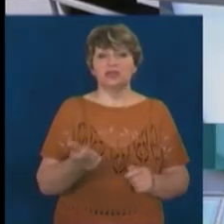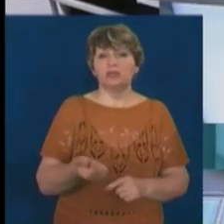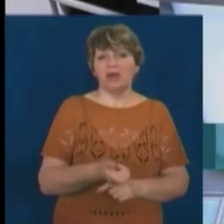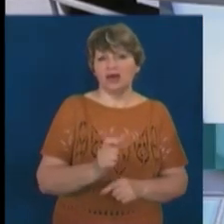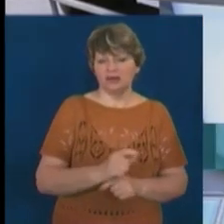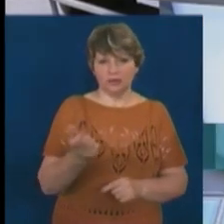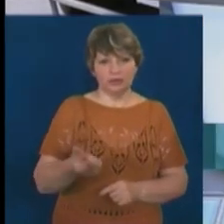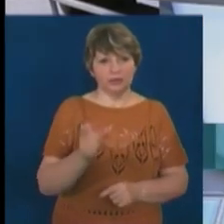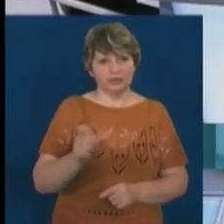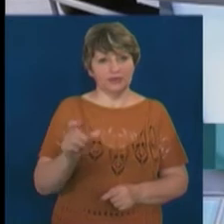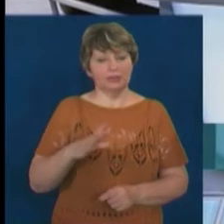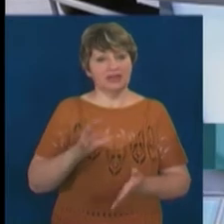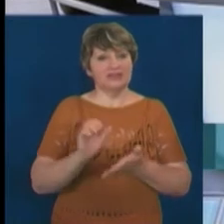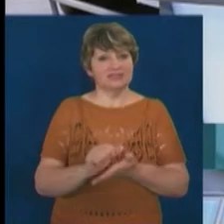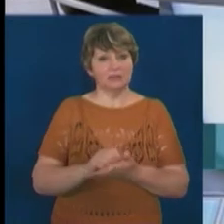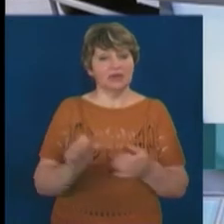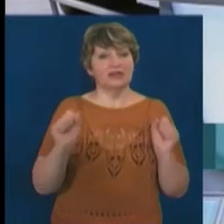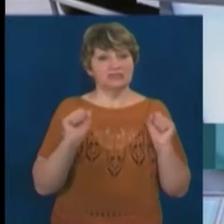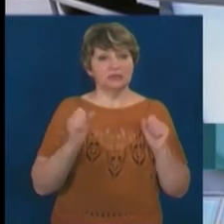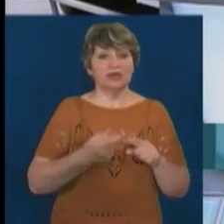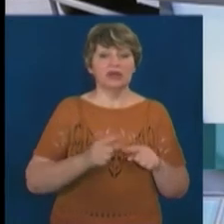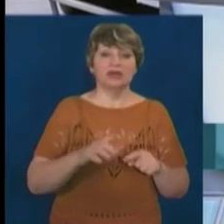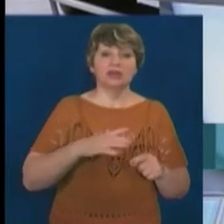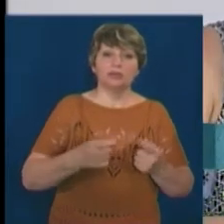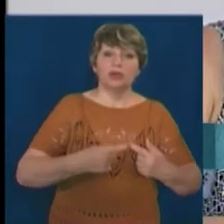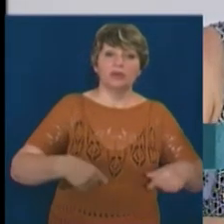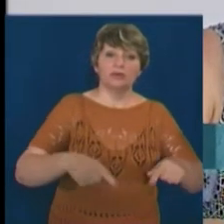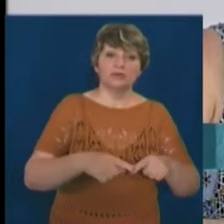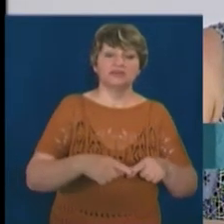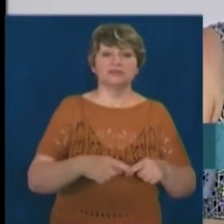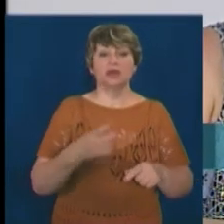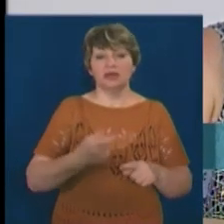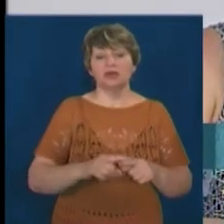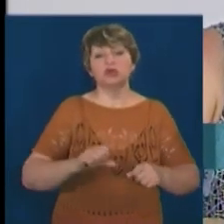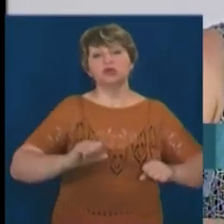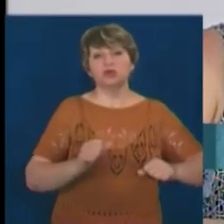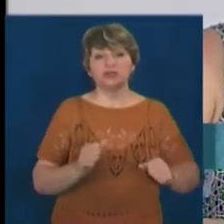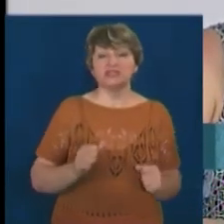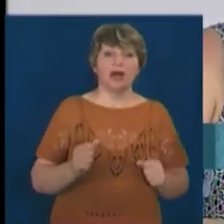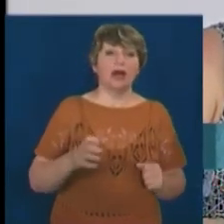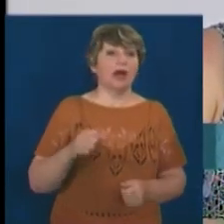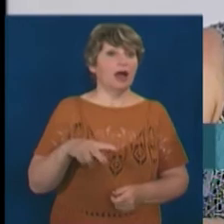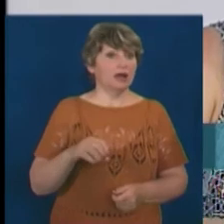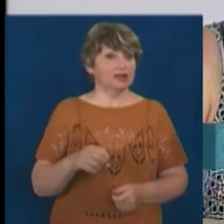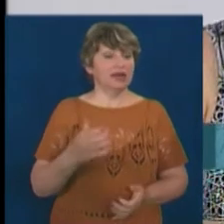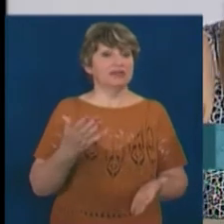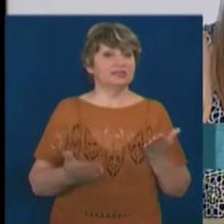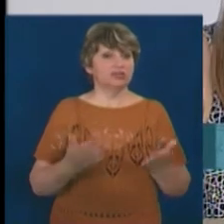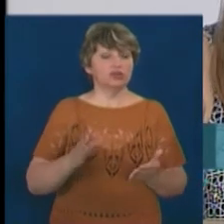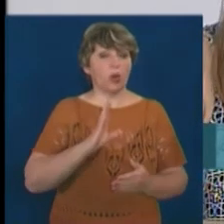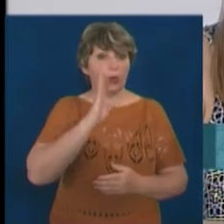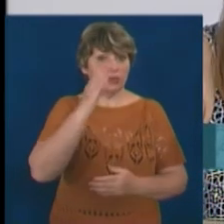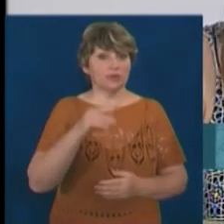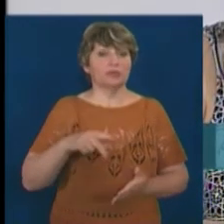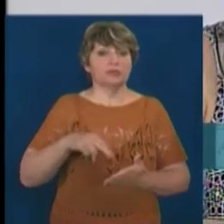спортом. Це була зона для такого відпочинку більш пасивного, з друзями, там, ввечері. Але якщо ми зараз зранку спустимось в